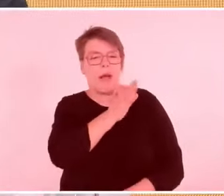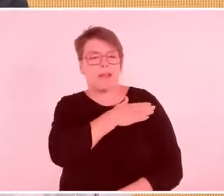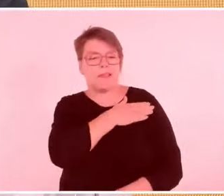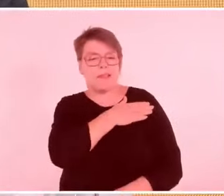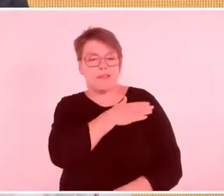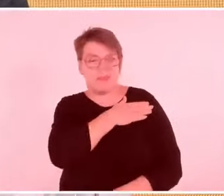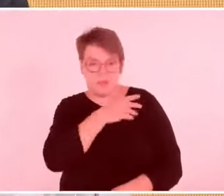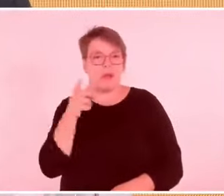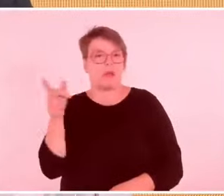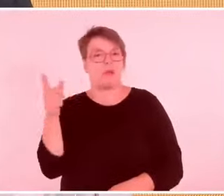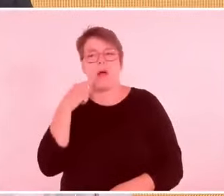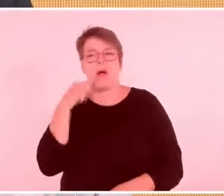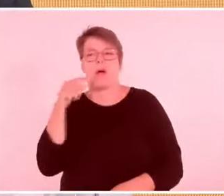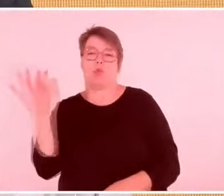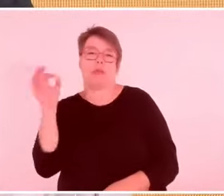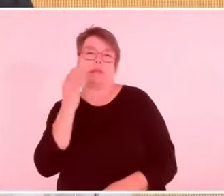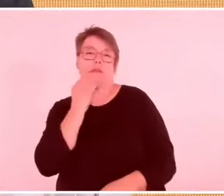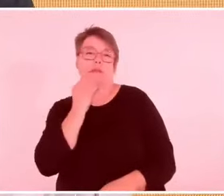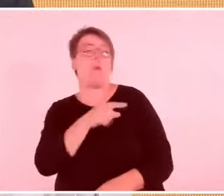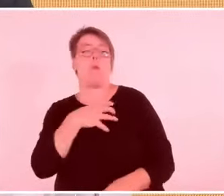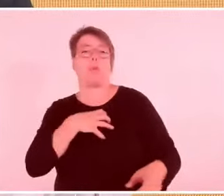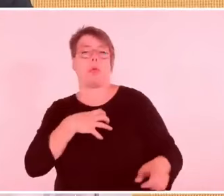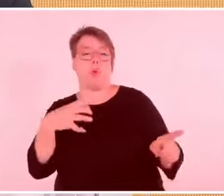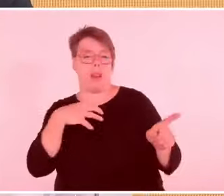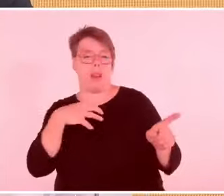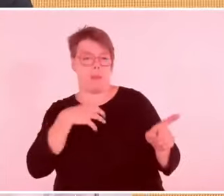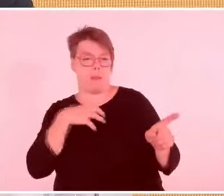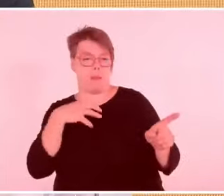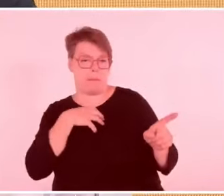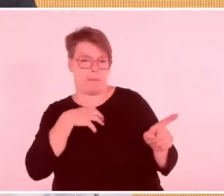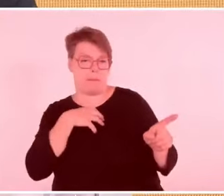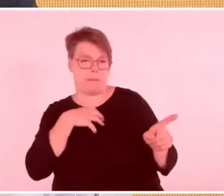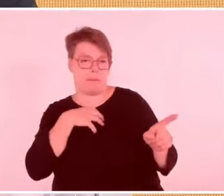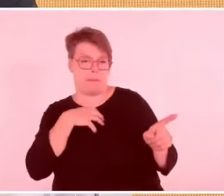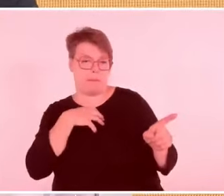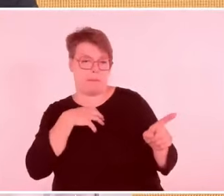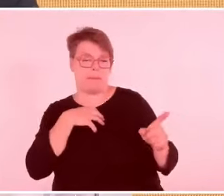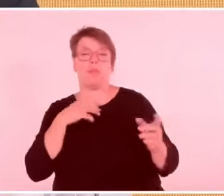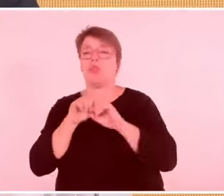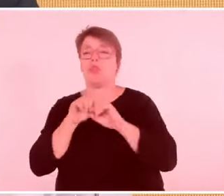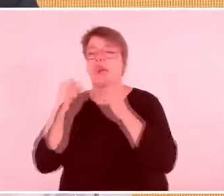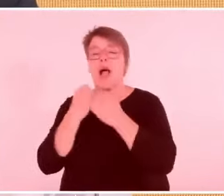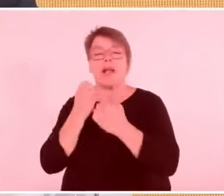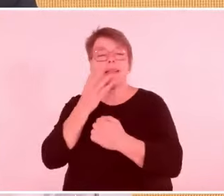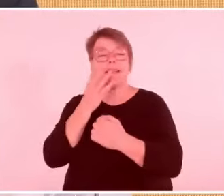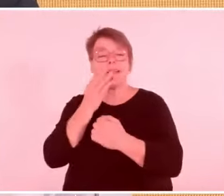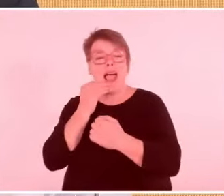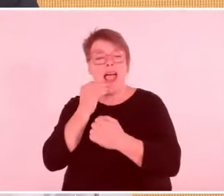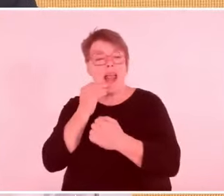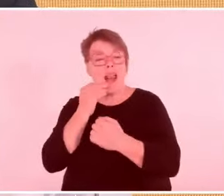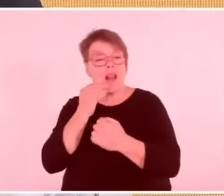all dieser Polemik darüber, wer ist terroristischer, liegt doch ein